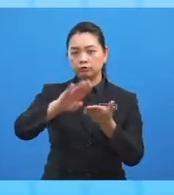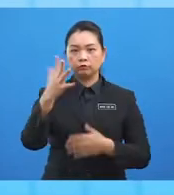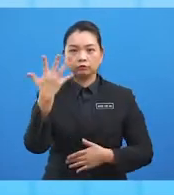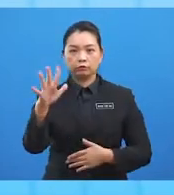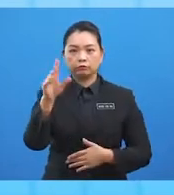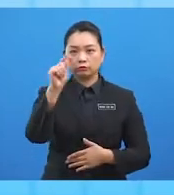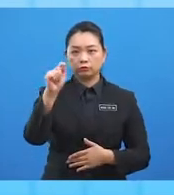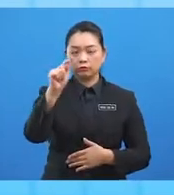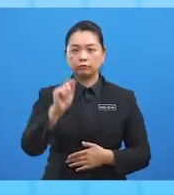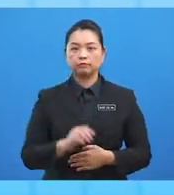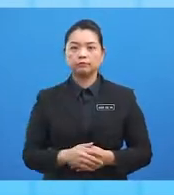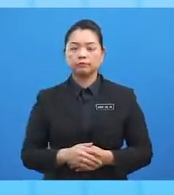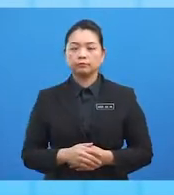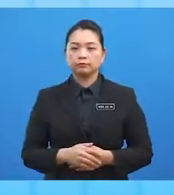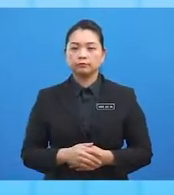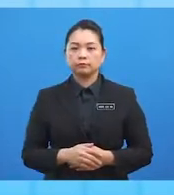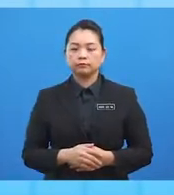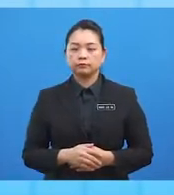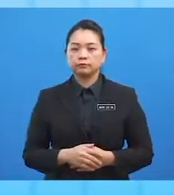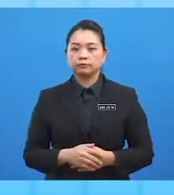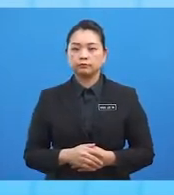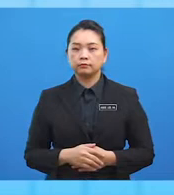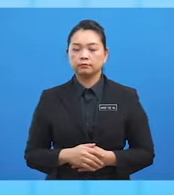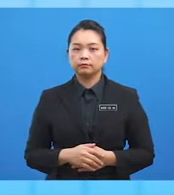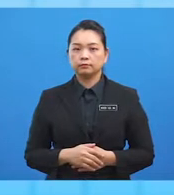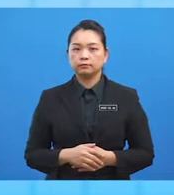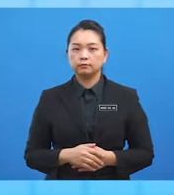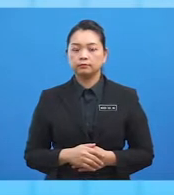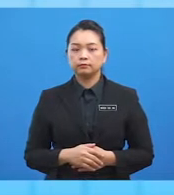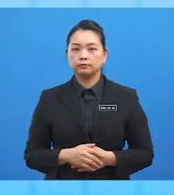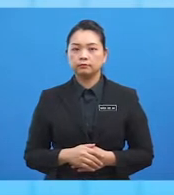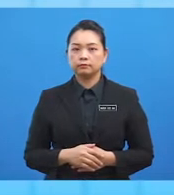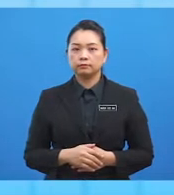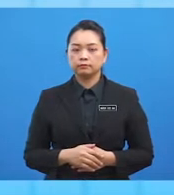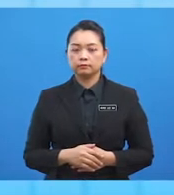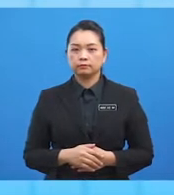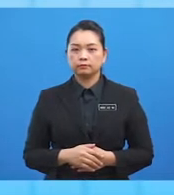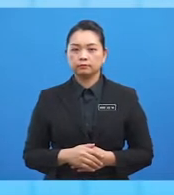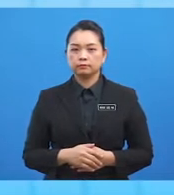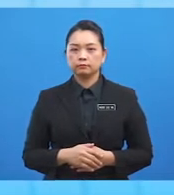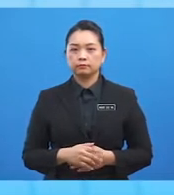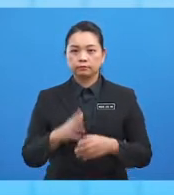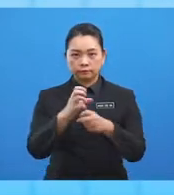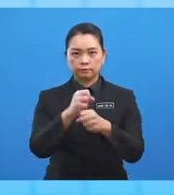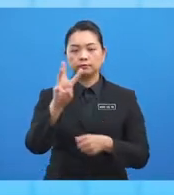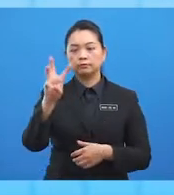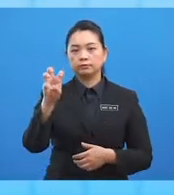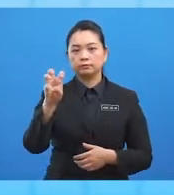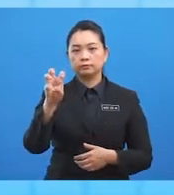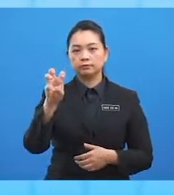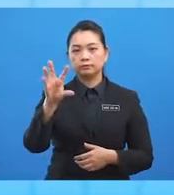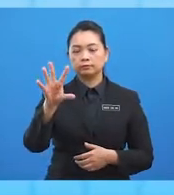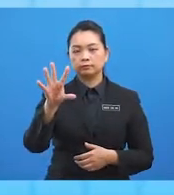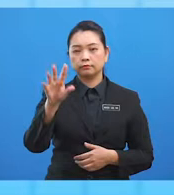15 darjah. Oleh itu, beza latitude titik H dan titik L ialah 65